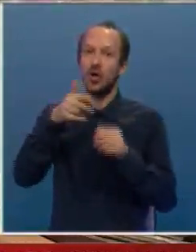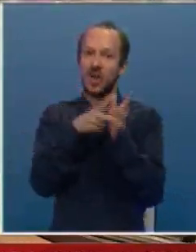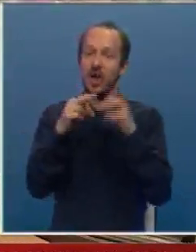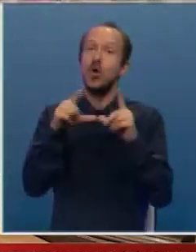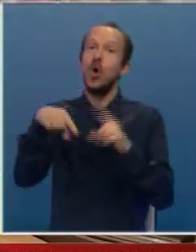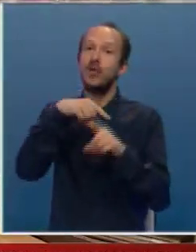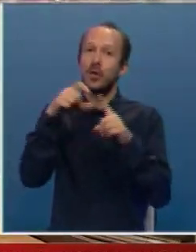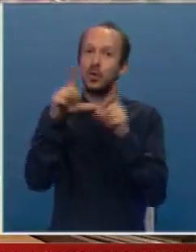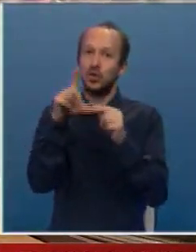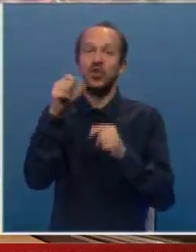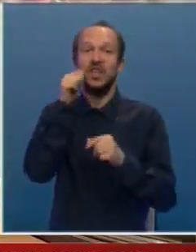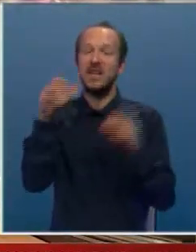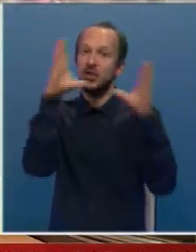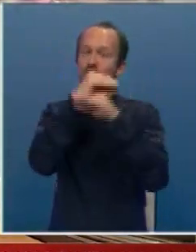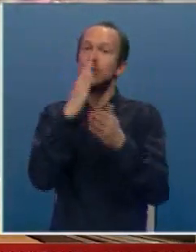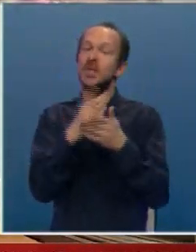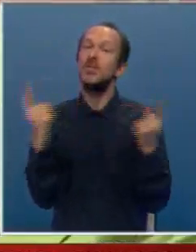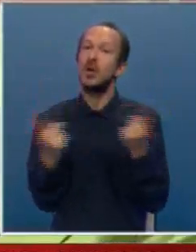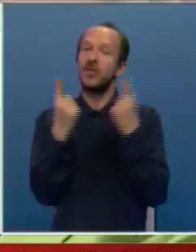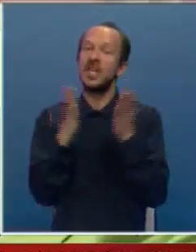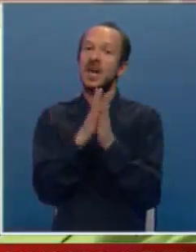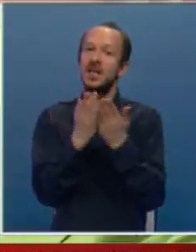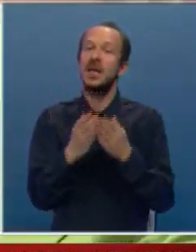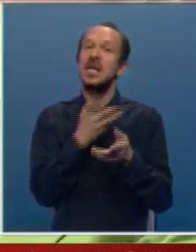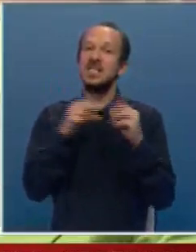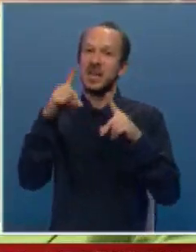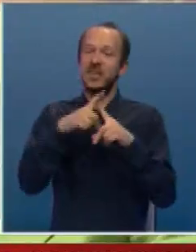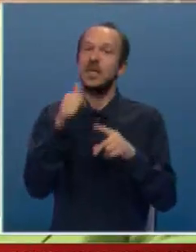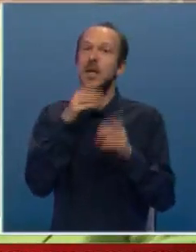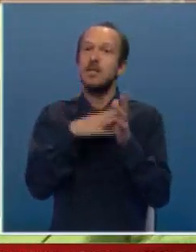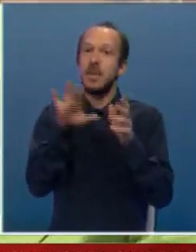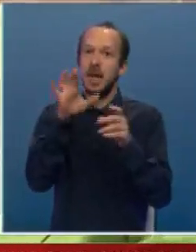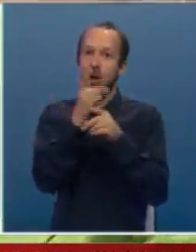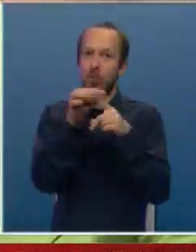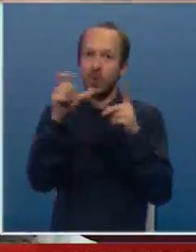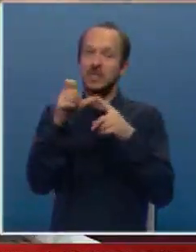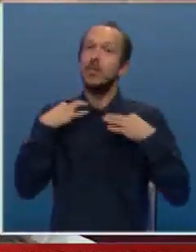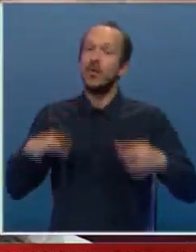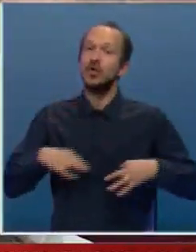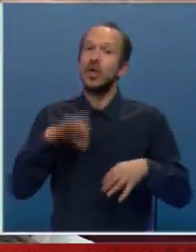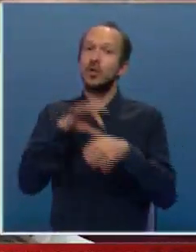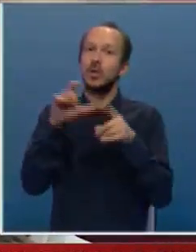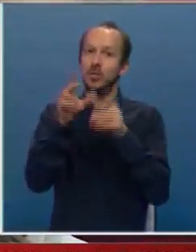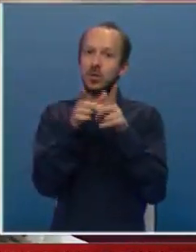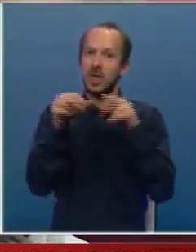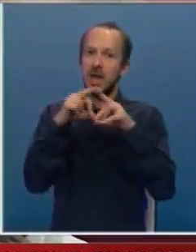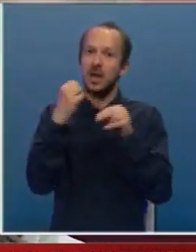U opiru Dučićevog dana večera će biti promovisana knjiga Zavit i Megalopolis profesora doktora Slobodana Vladušića.